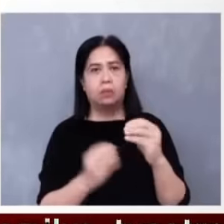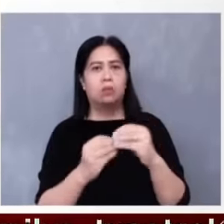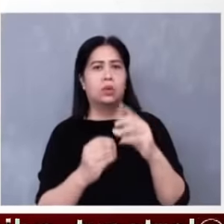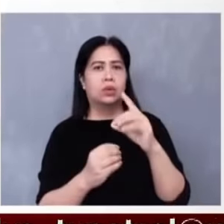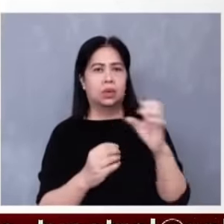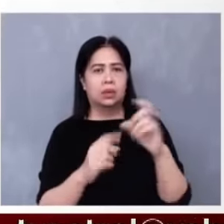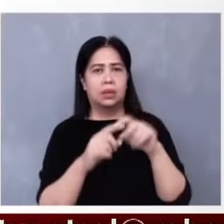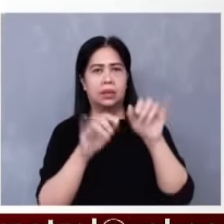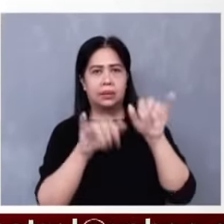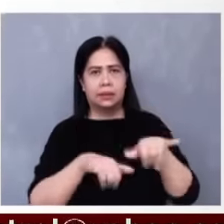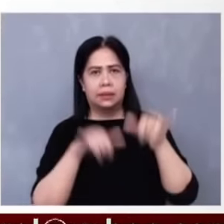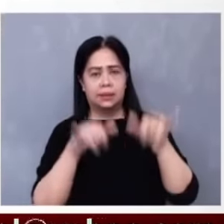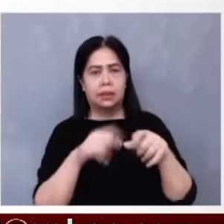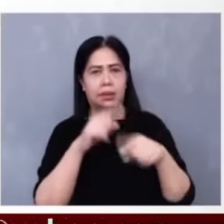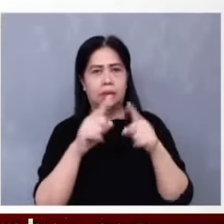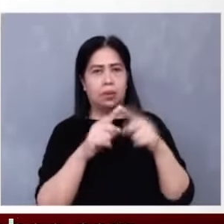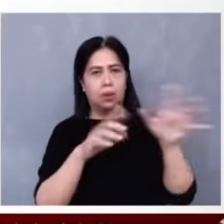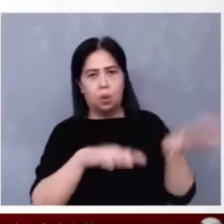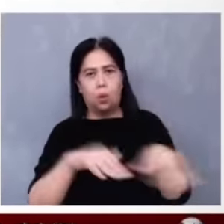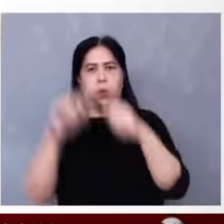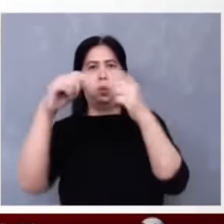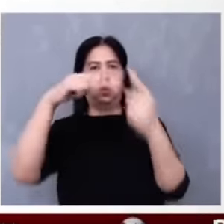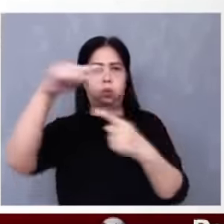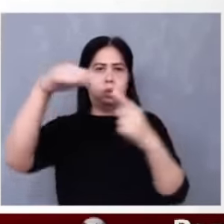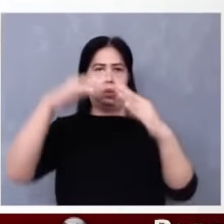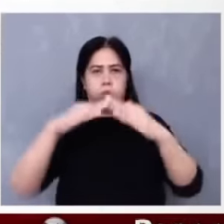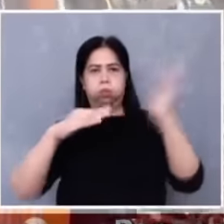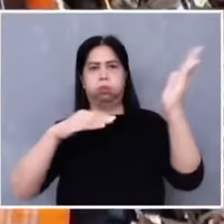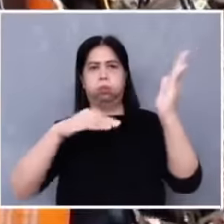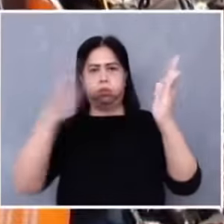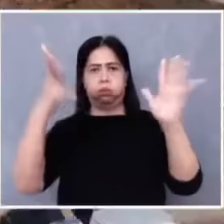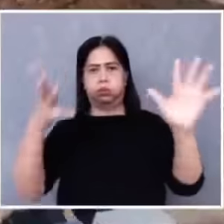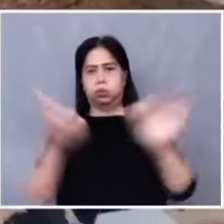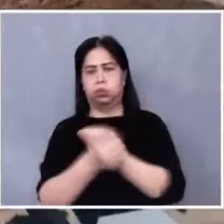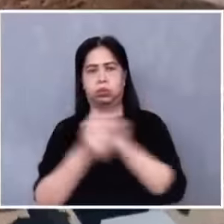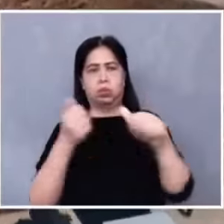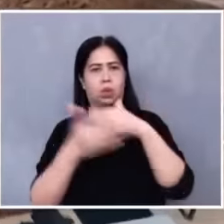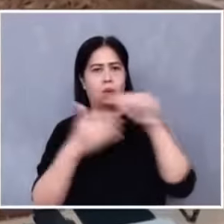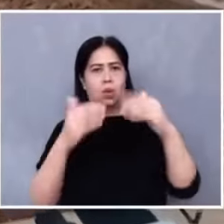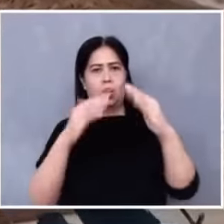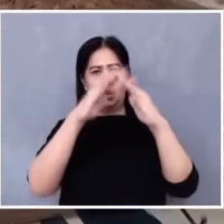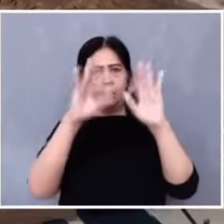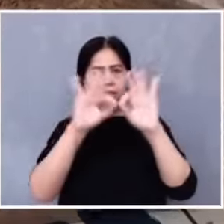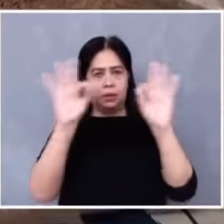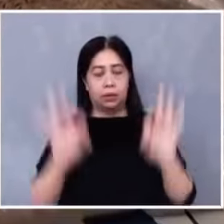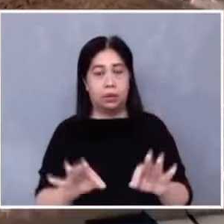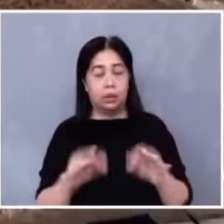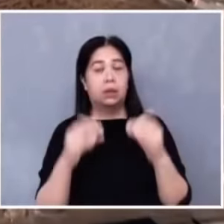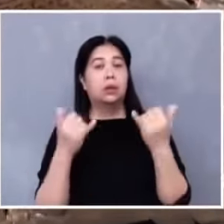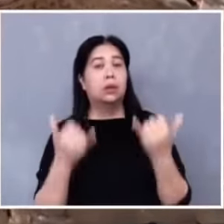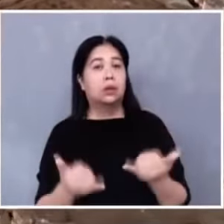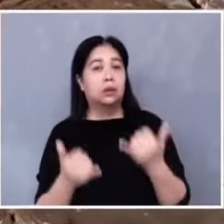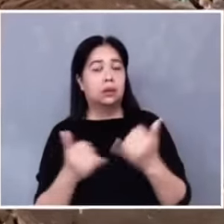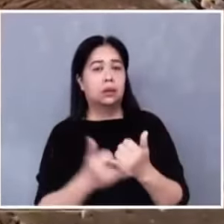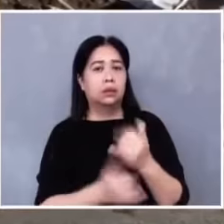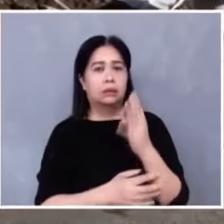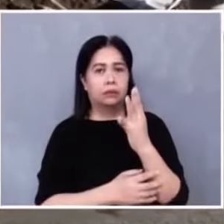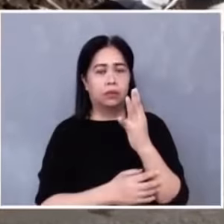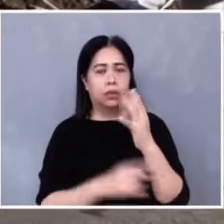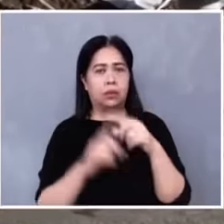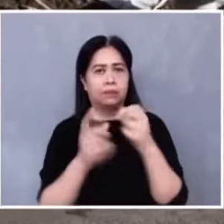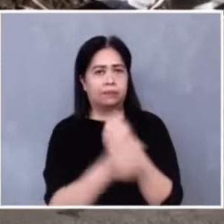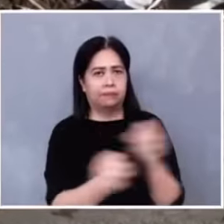nandun nang tangayin ng buhawi ang bubong at wasakin ang buong warehouse. Sa ngayon, apat na po pa lang ang nararescue.